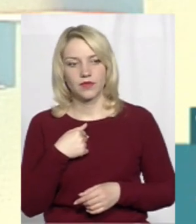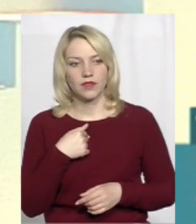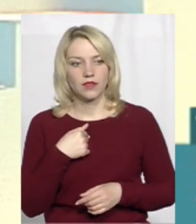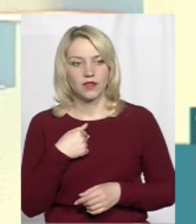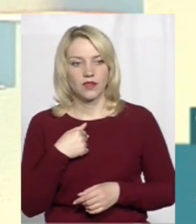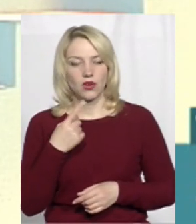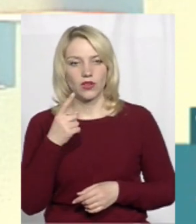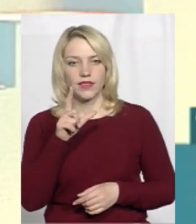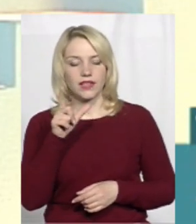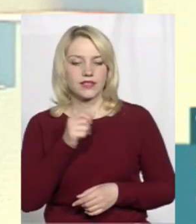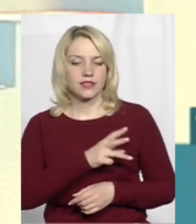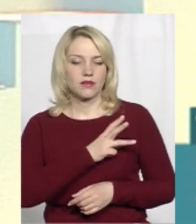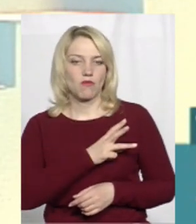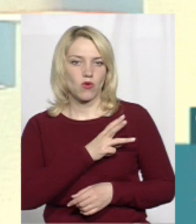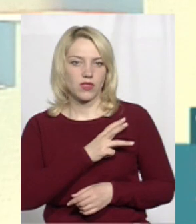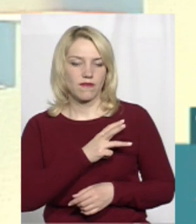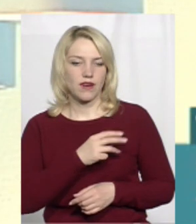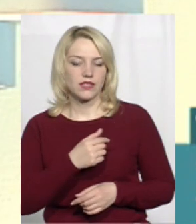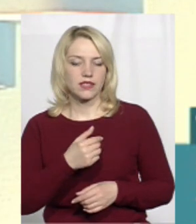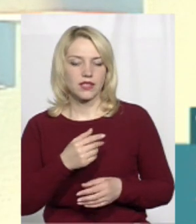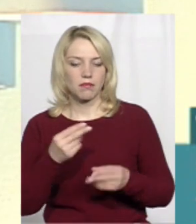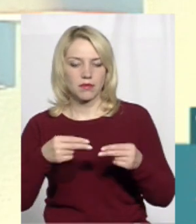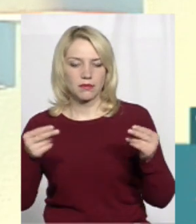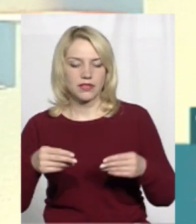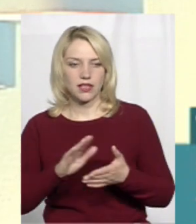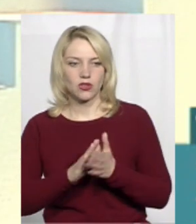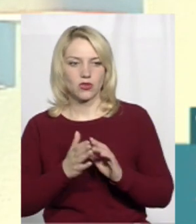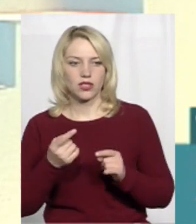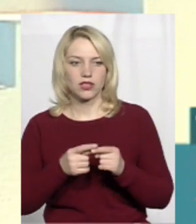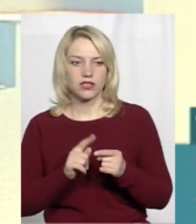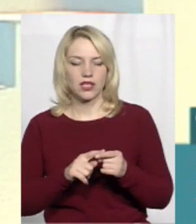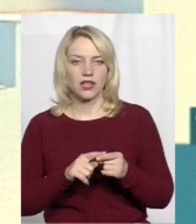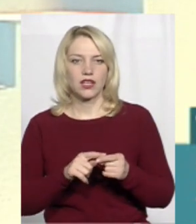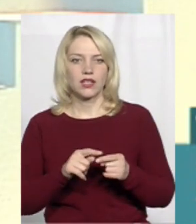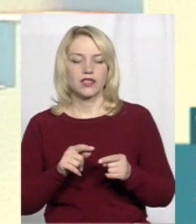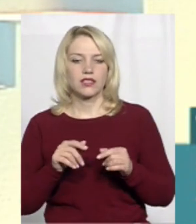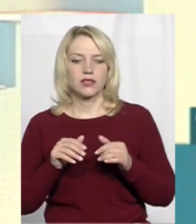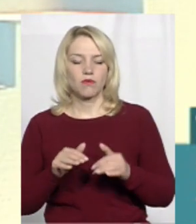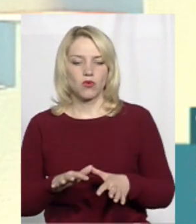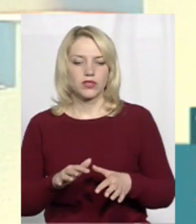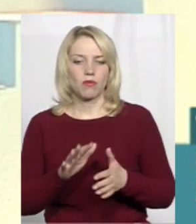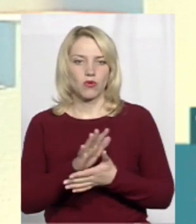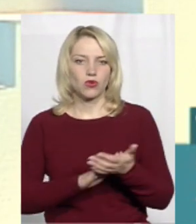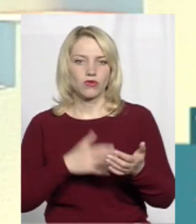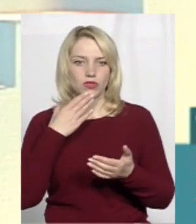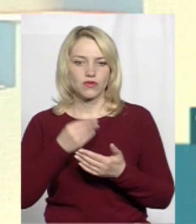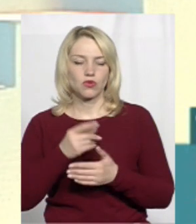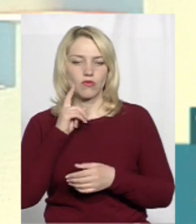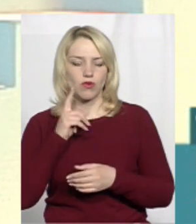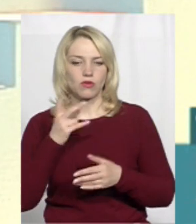одна з мотивацій підписати контракт, це один зі способів продовжити свою молодість, бути